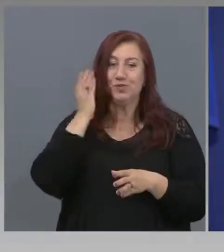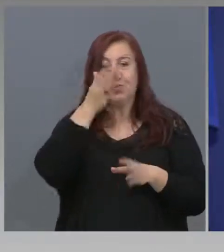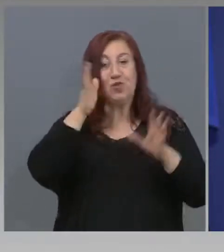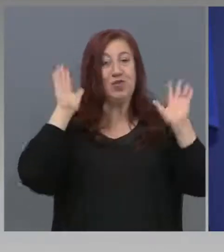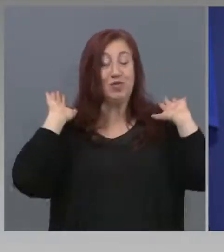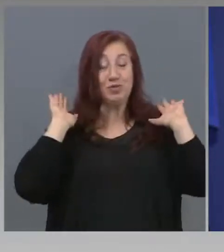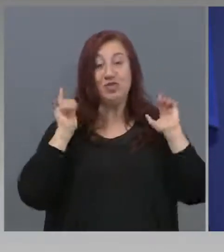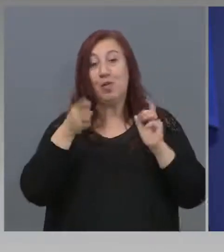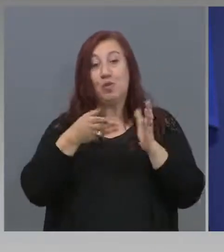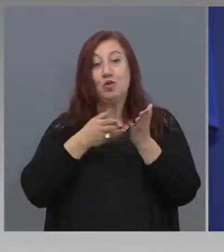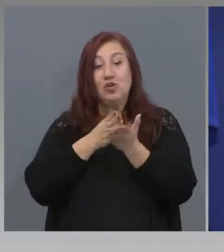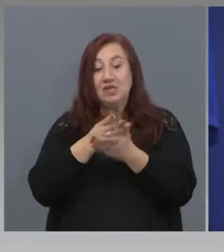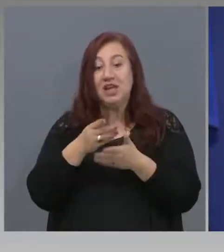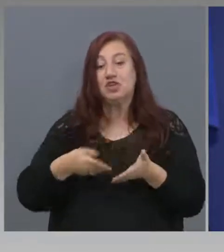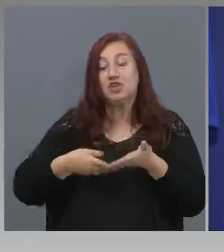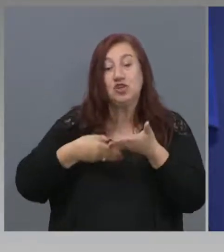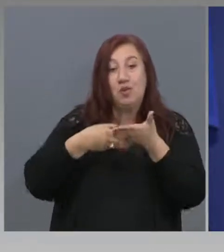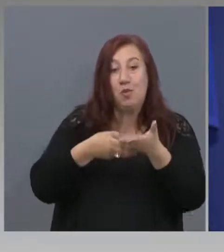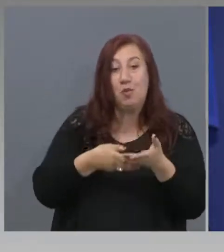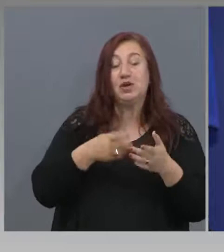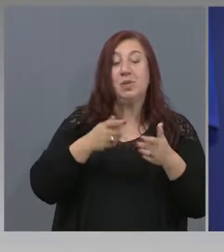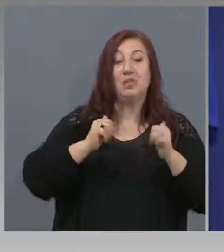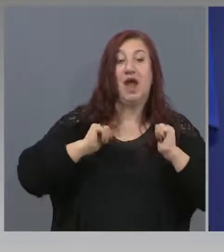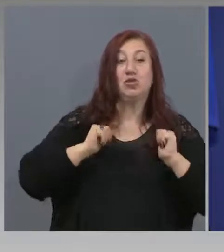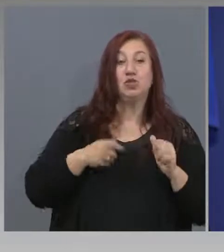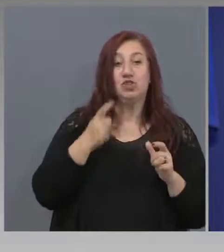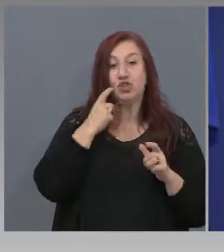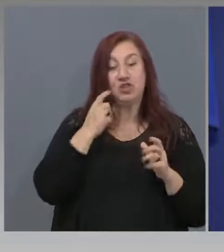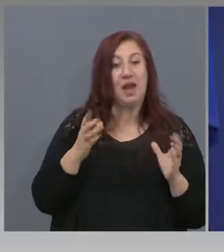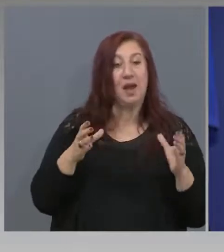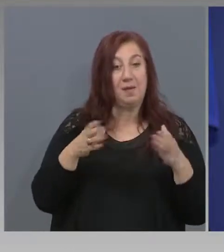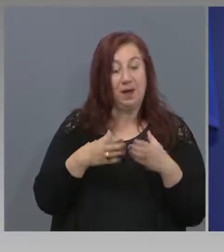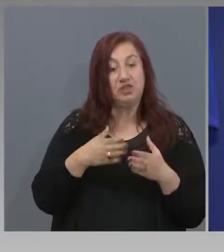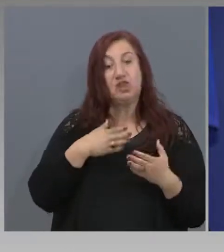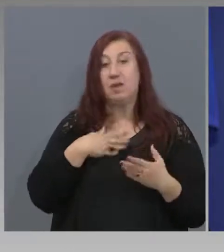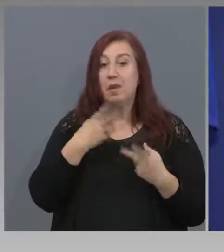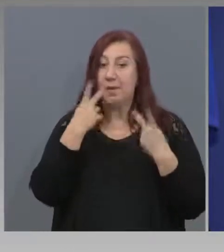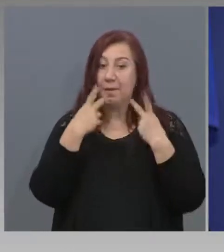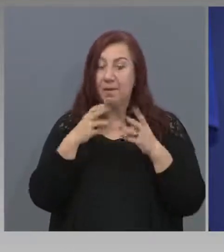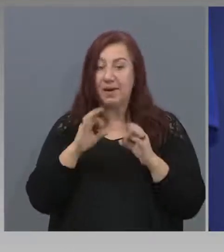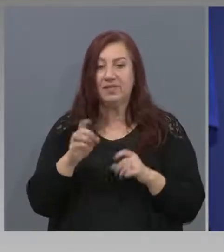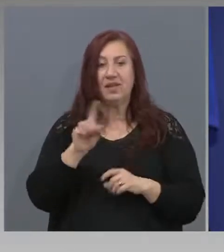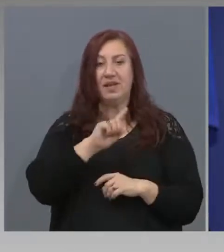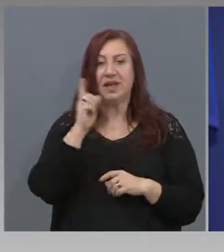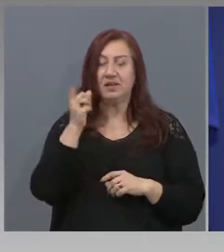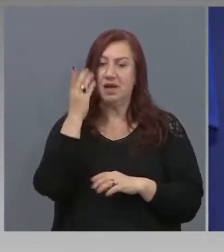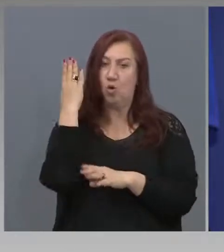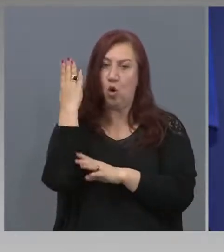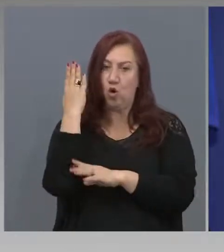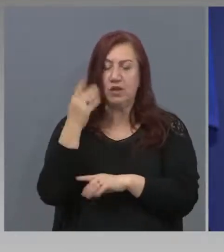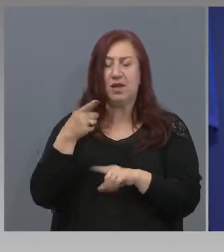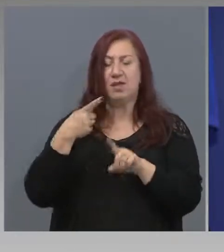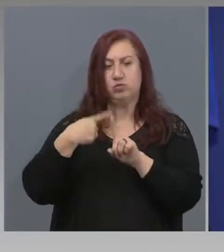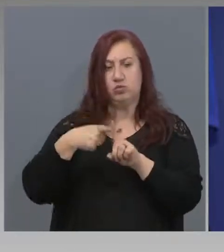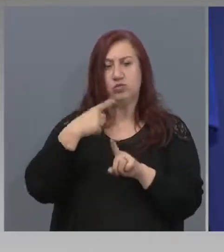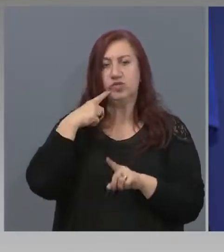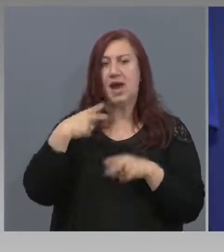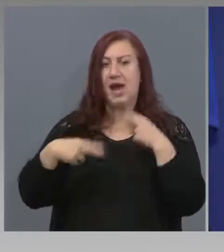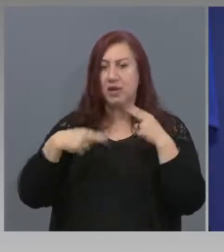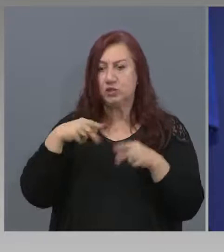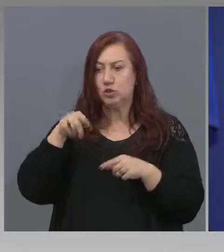помогнем и на самия туристически бранш. Като имам предвид не само хотели, също така ресторанти,